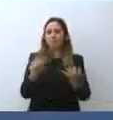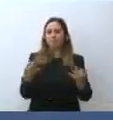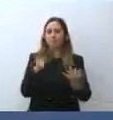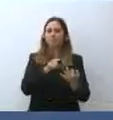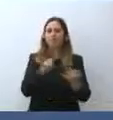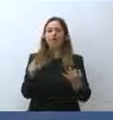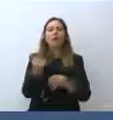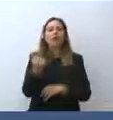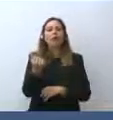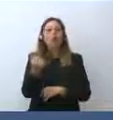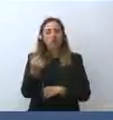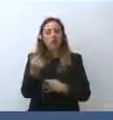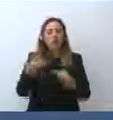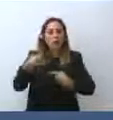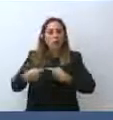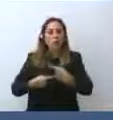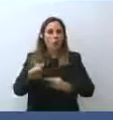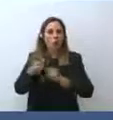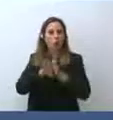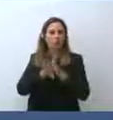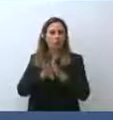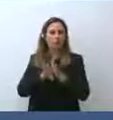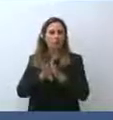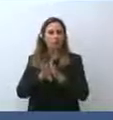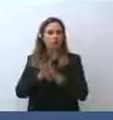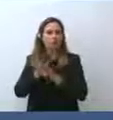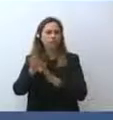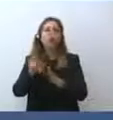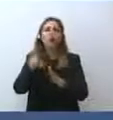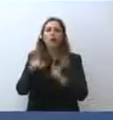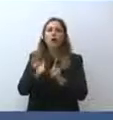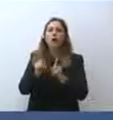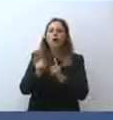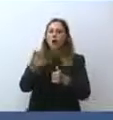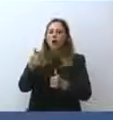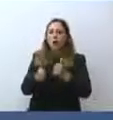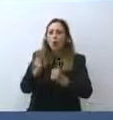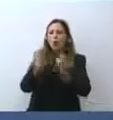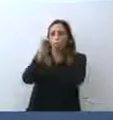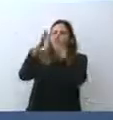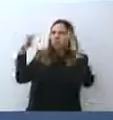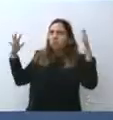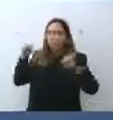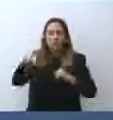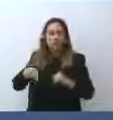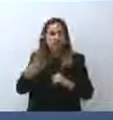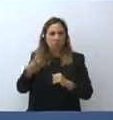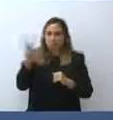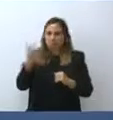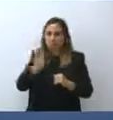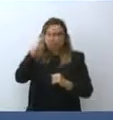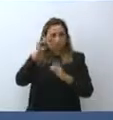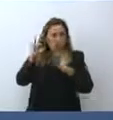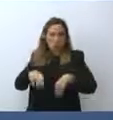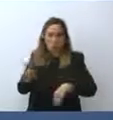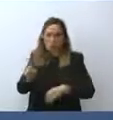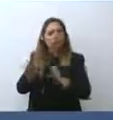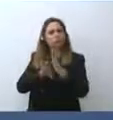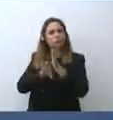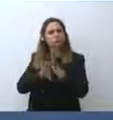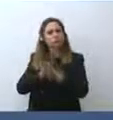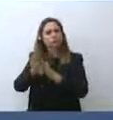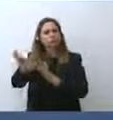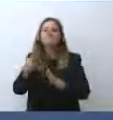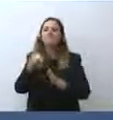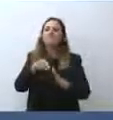cresce anche più delle aspettative, molto di più di quanto ci si fosse aspettati. Basta andare a vedere le cifre che il